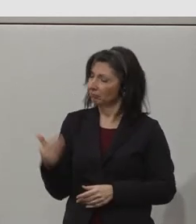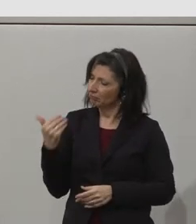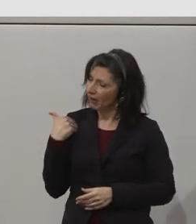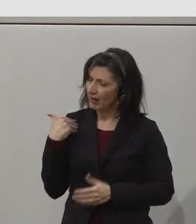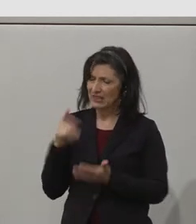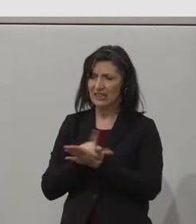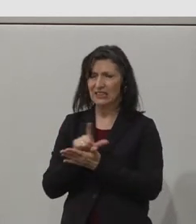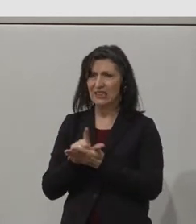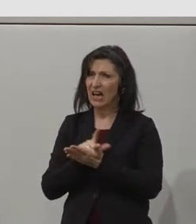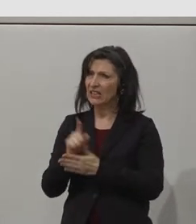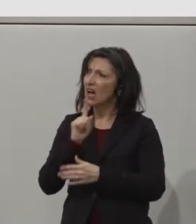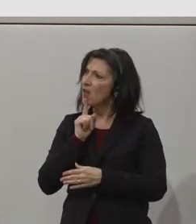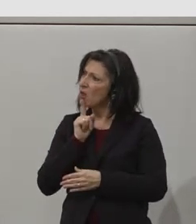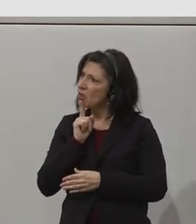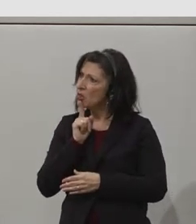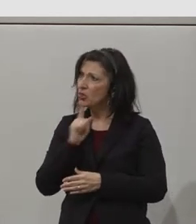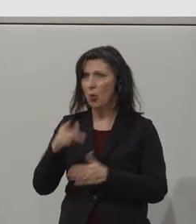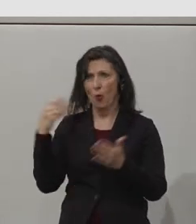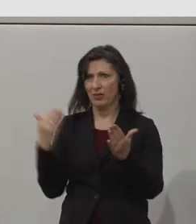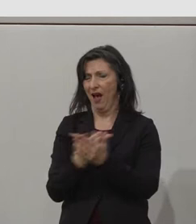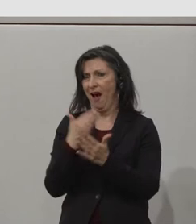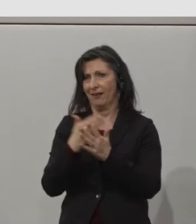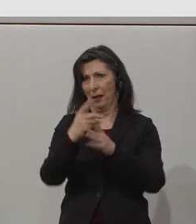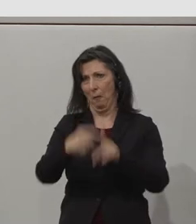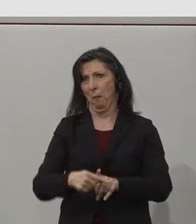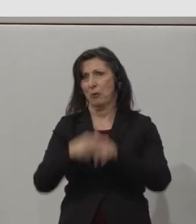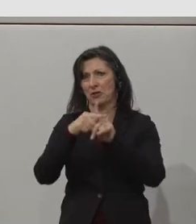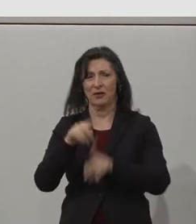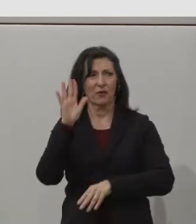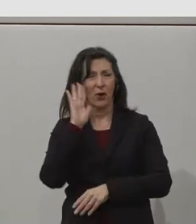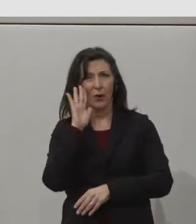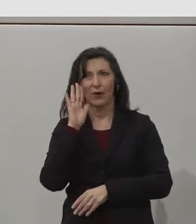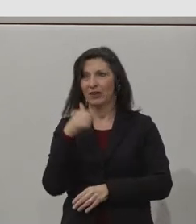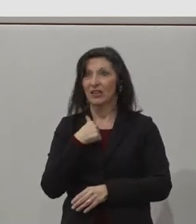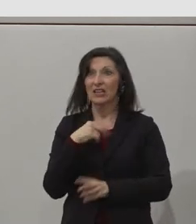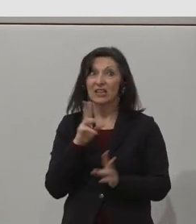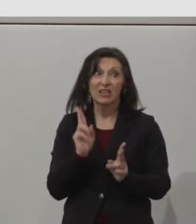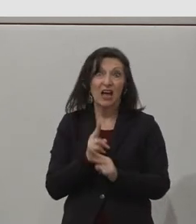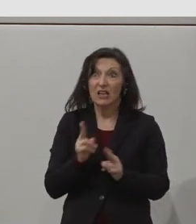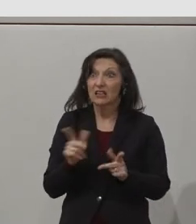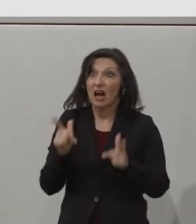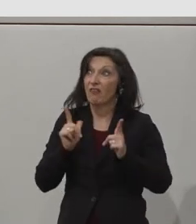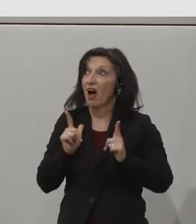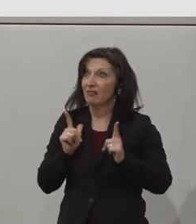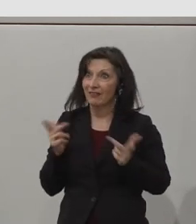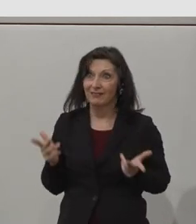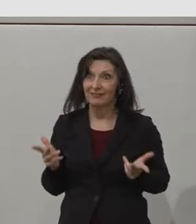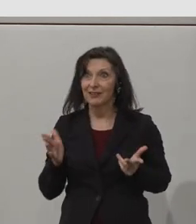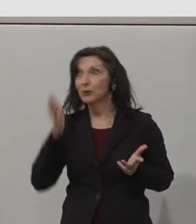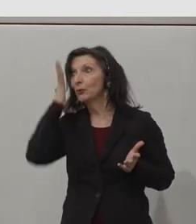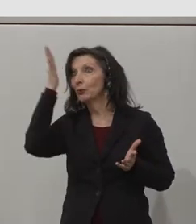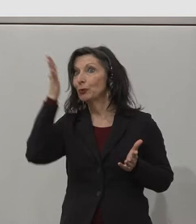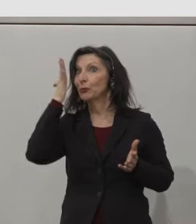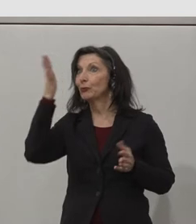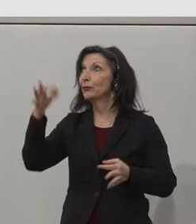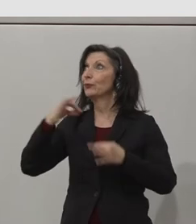I want to say to any person who has a disability, keep working to learn and to achieve your true potential. It might take